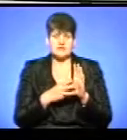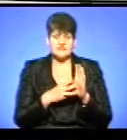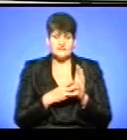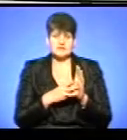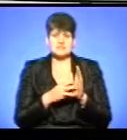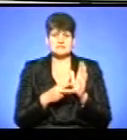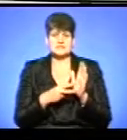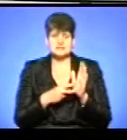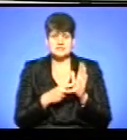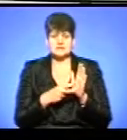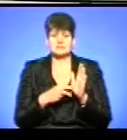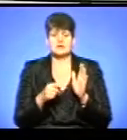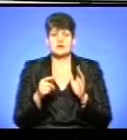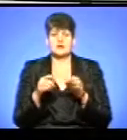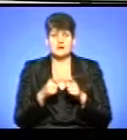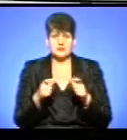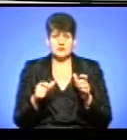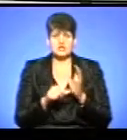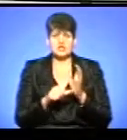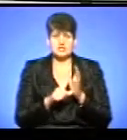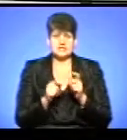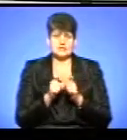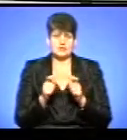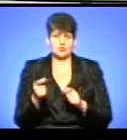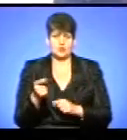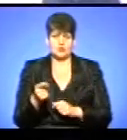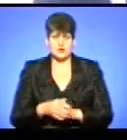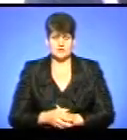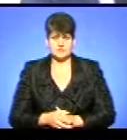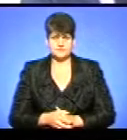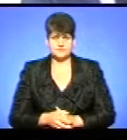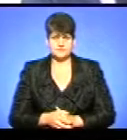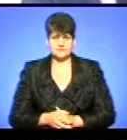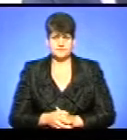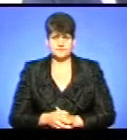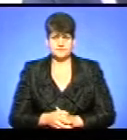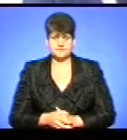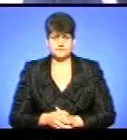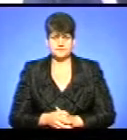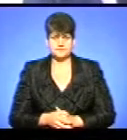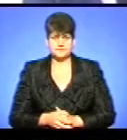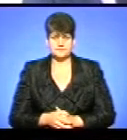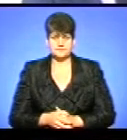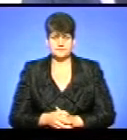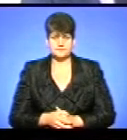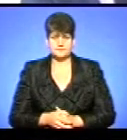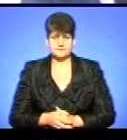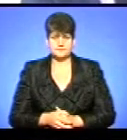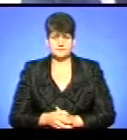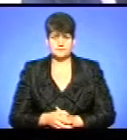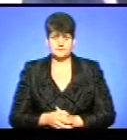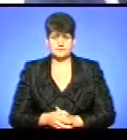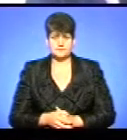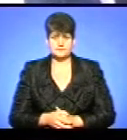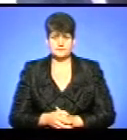електронним квитком і 6 гривень карткою тернополянина. Мобіля на сьогоднішній день коштує від півтори до двох тисяч гривень,